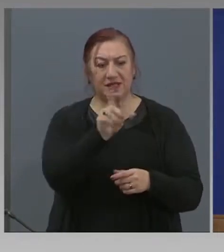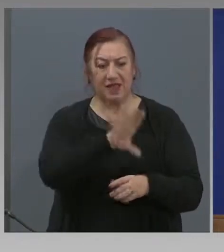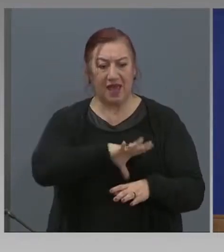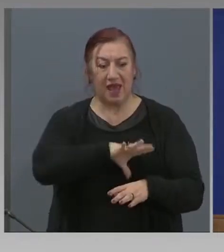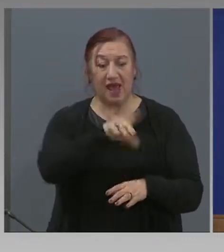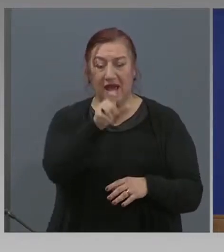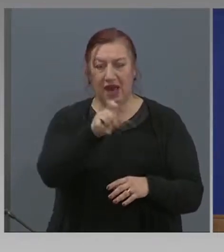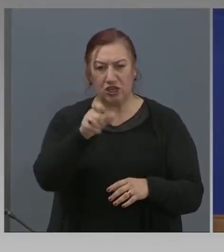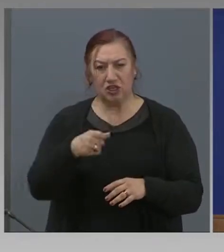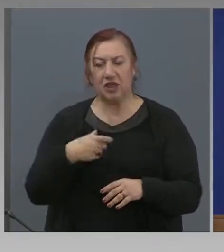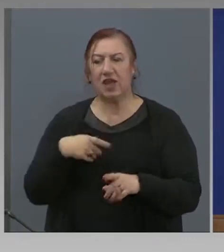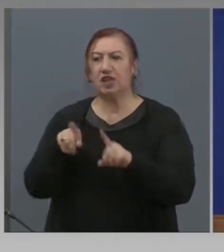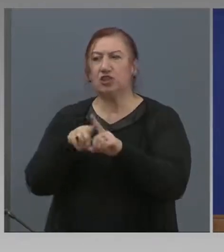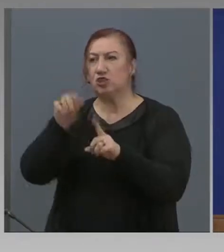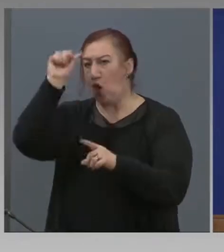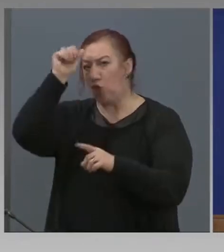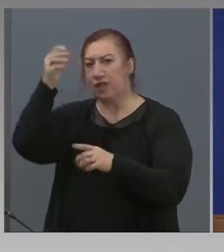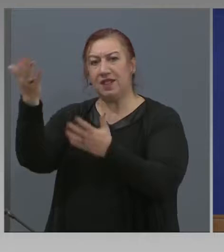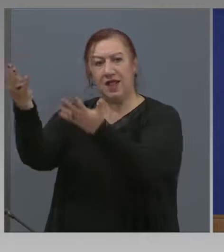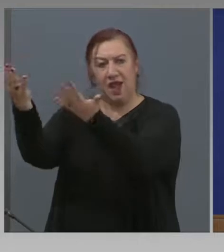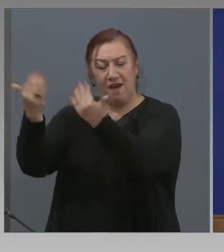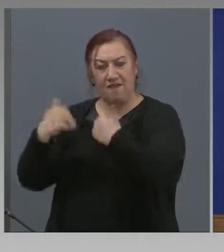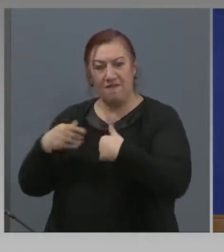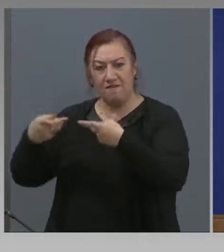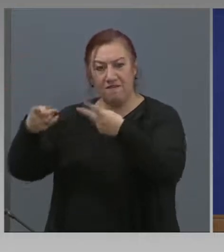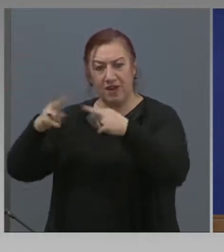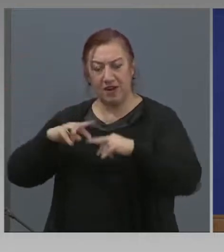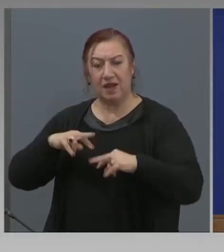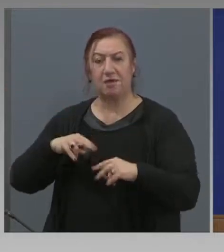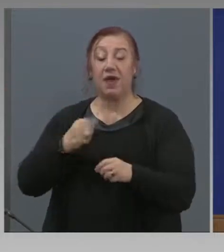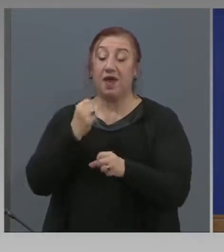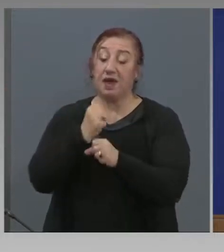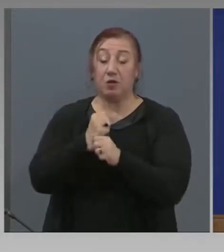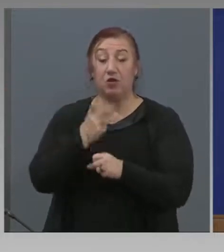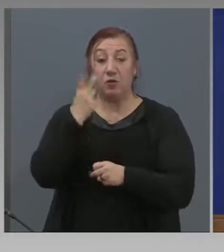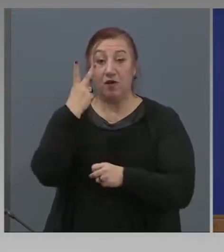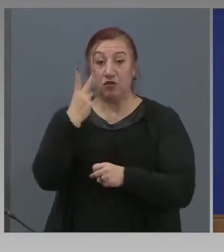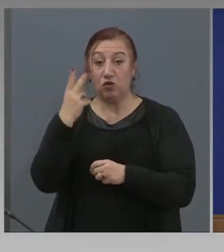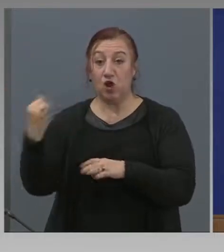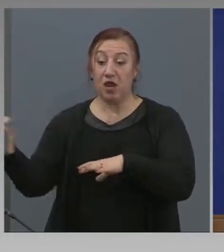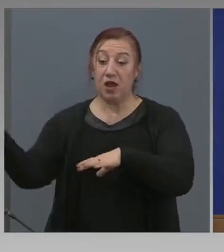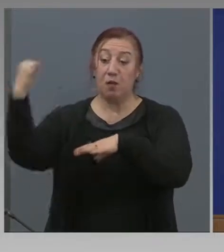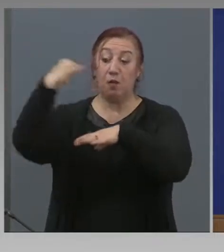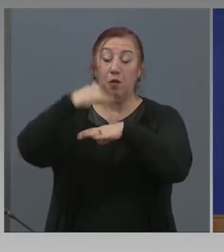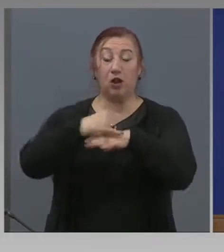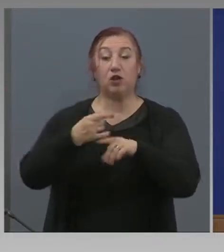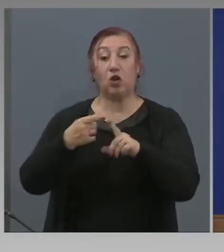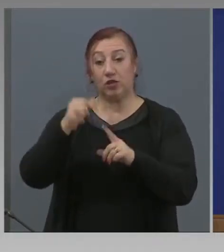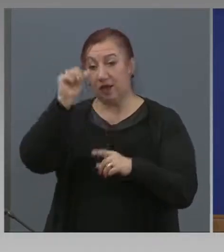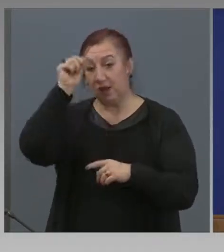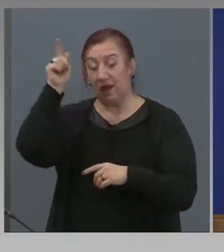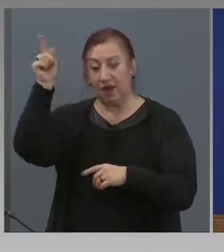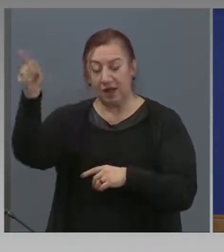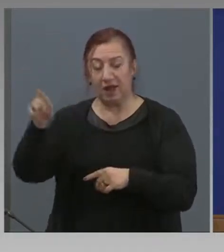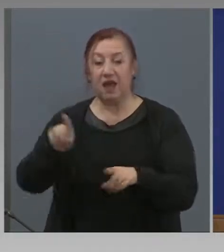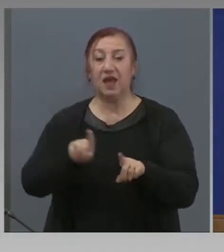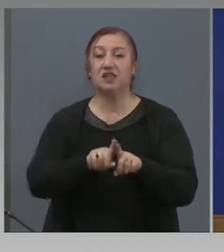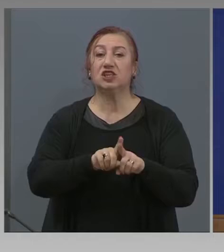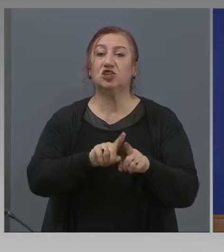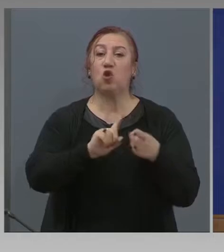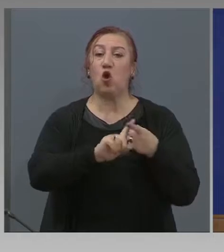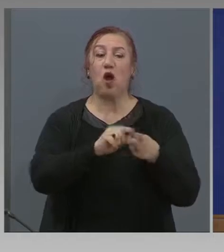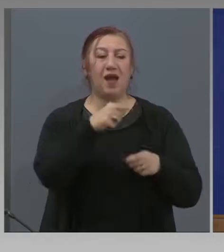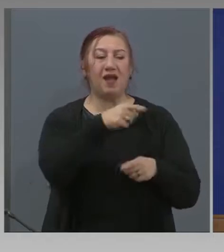От Индия прибрахме, си спомните, също работим по втори такъв полет от Индия. От Кипър също се